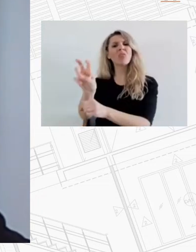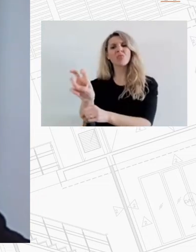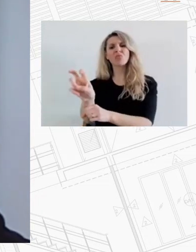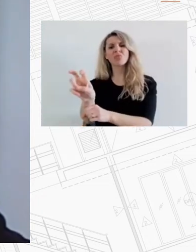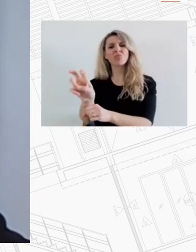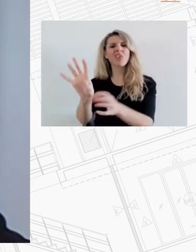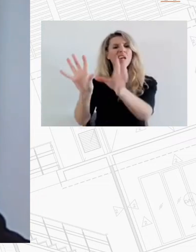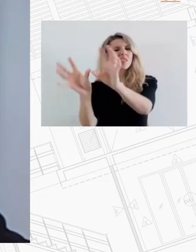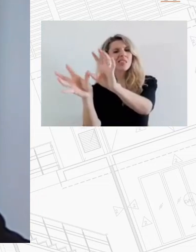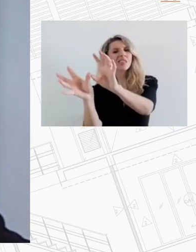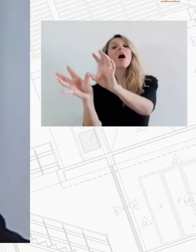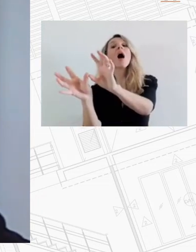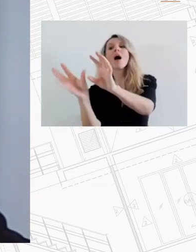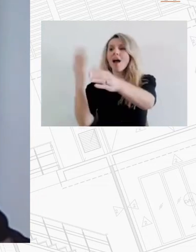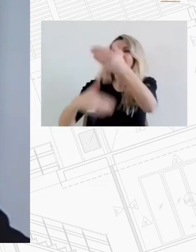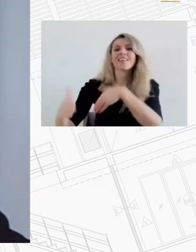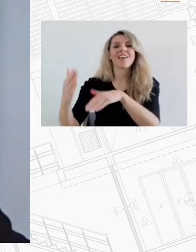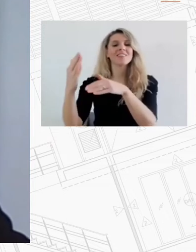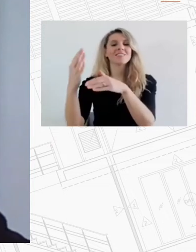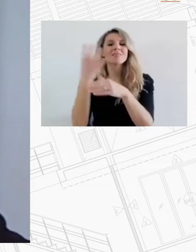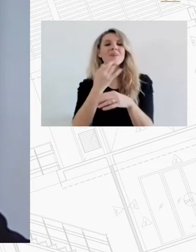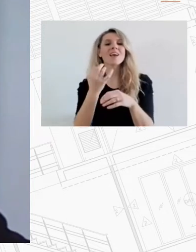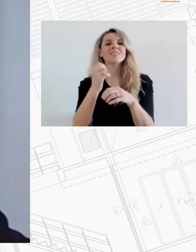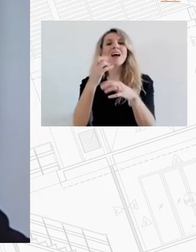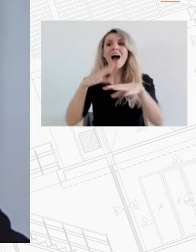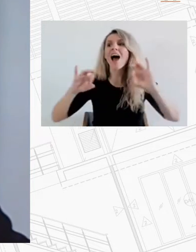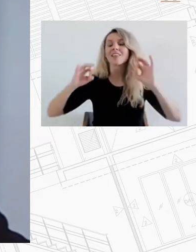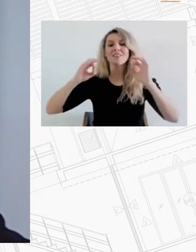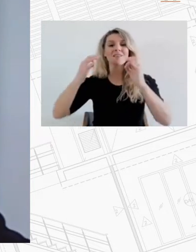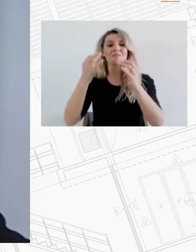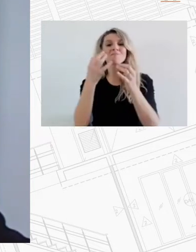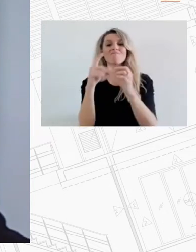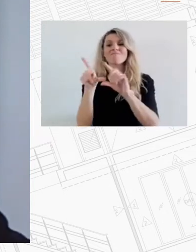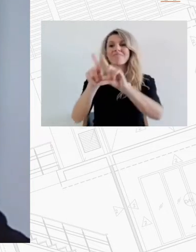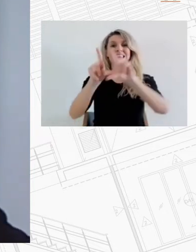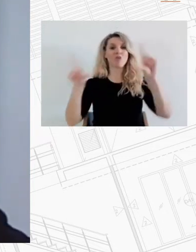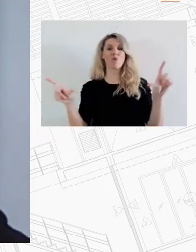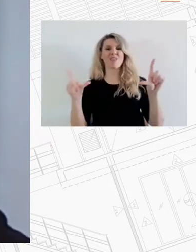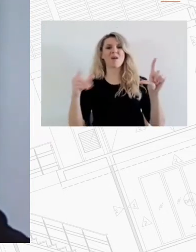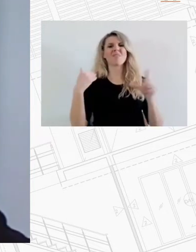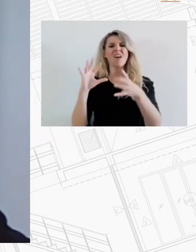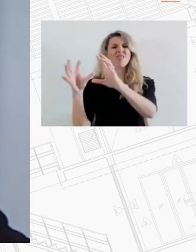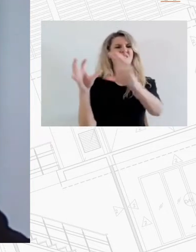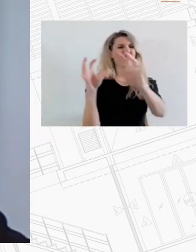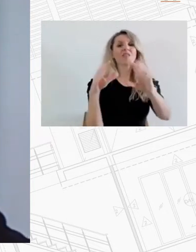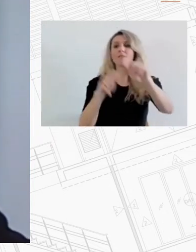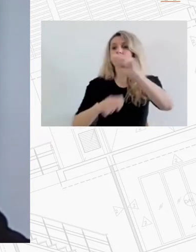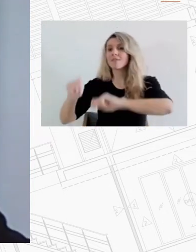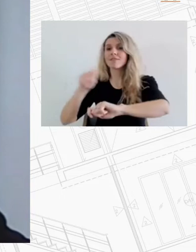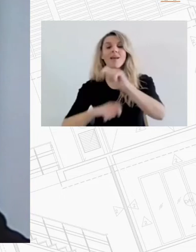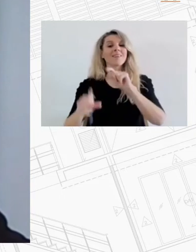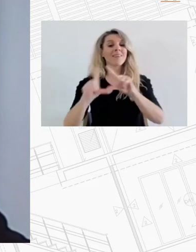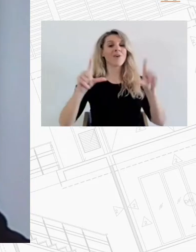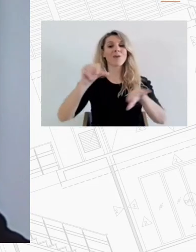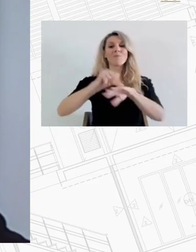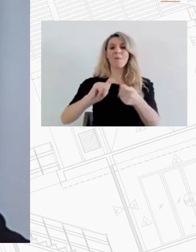όπως καταλαβαίνετε αλλάζει και την όψη του αστικού ιστού. Από εμένα αυτά θα